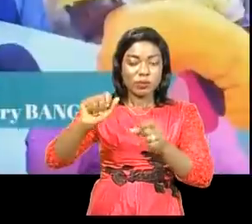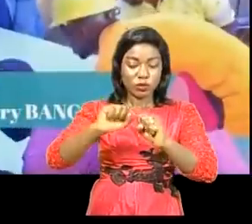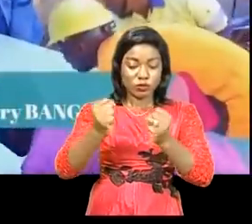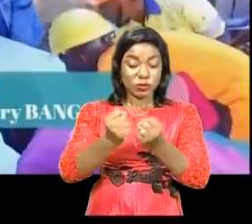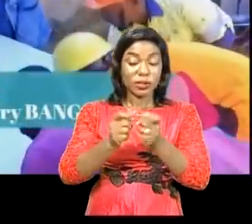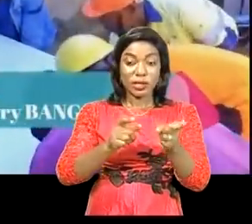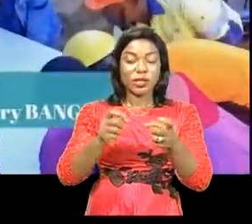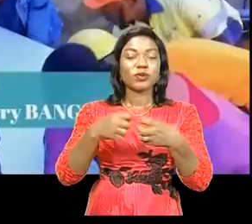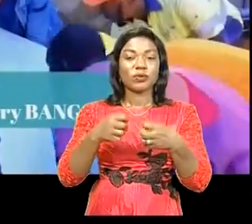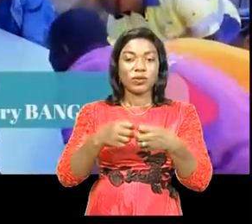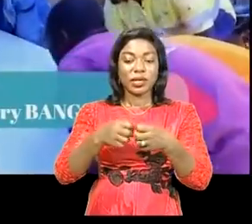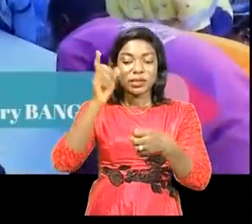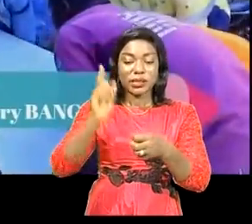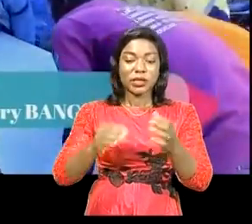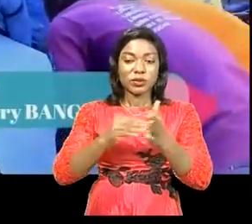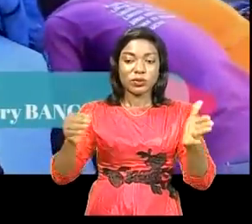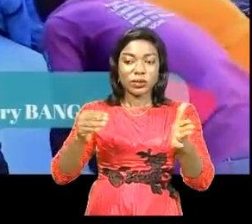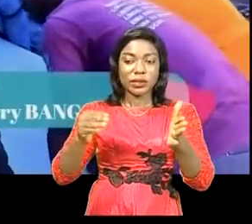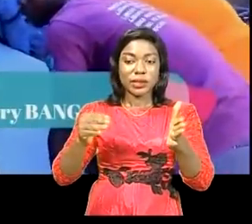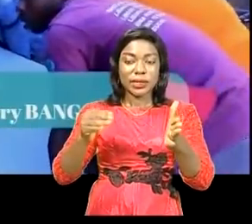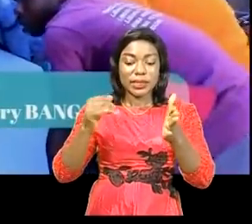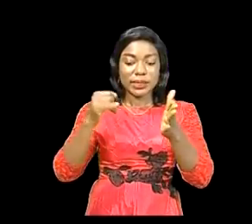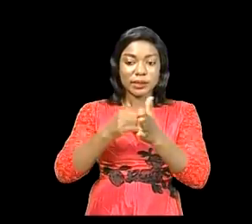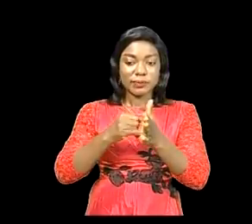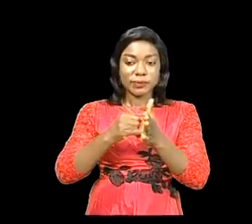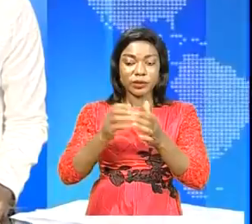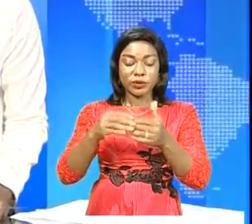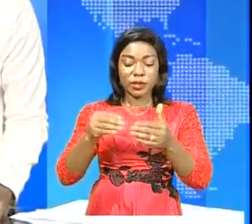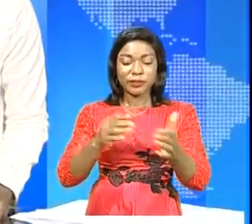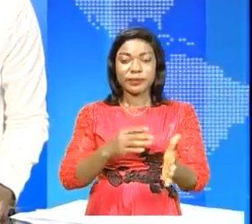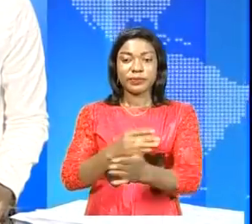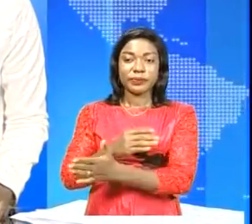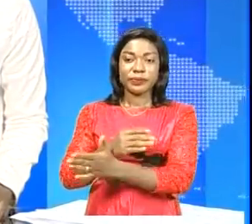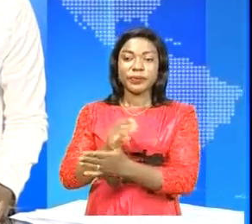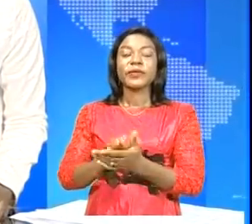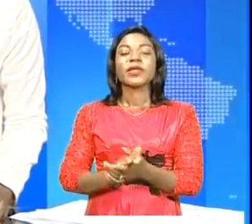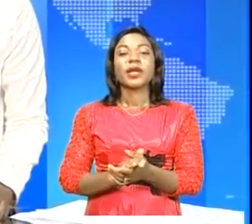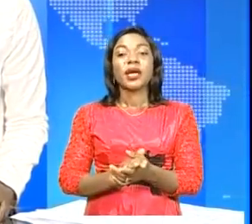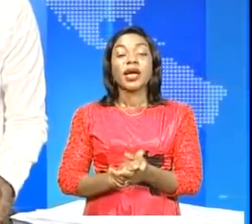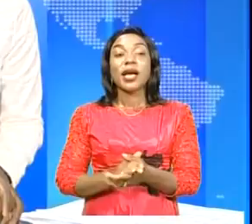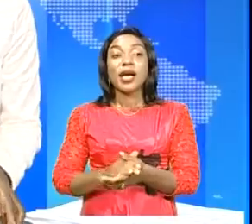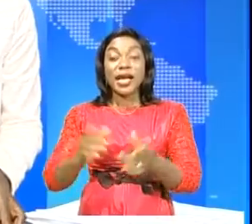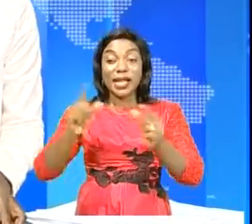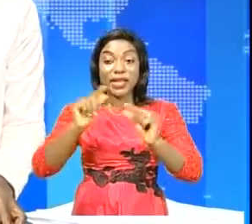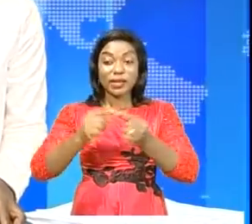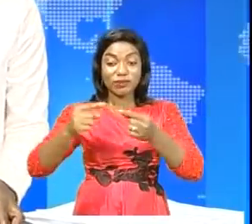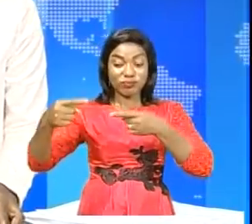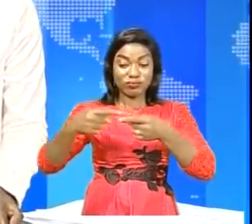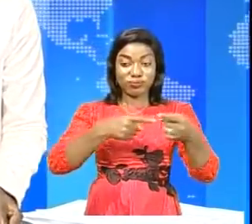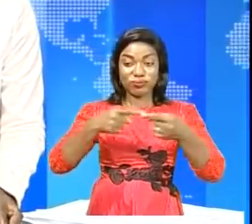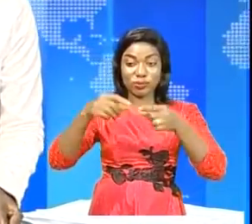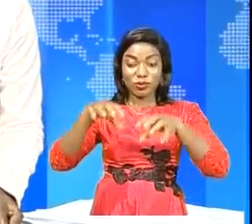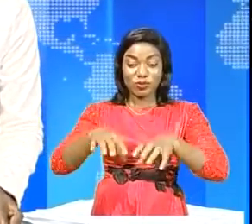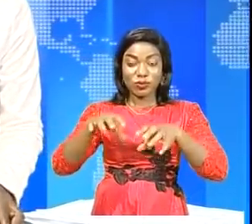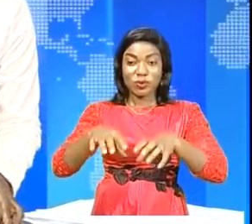178 000 dollars américains comme coût global des achats. Les léopards de la République démocratique du Congo